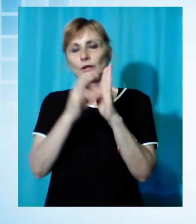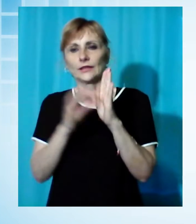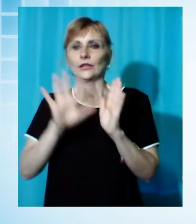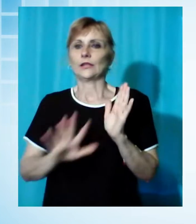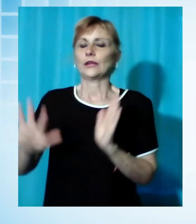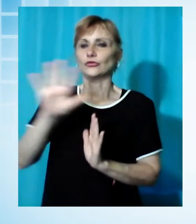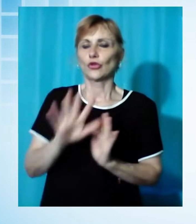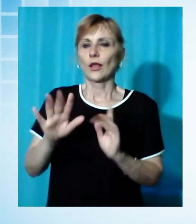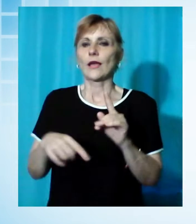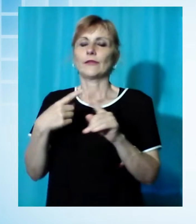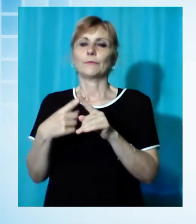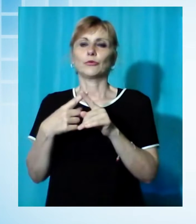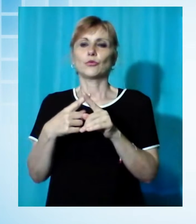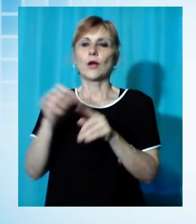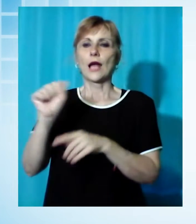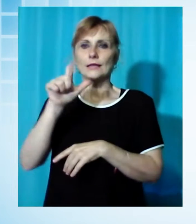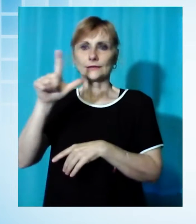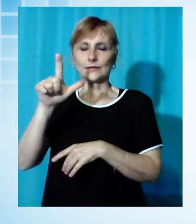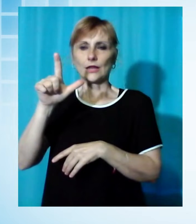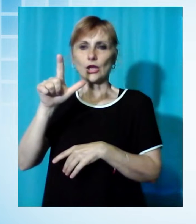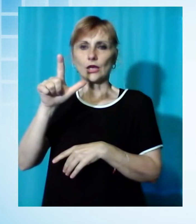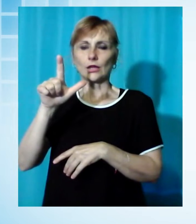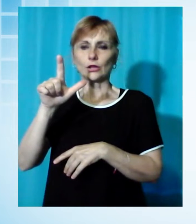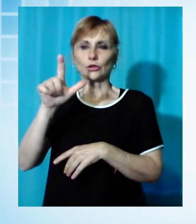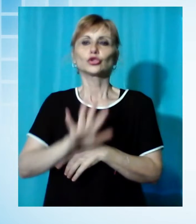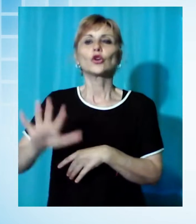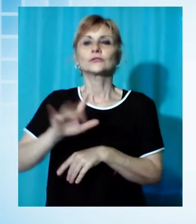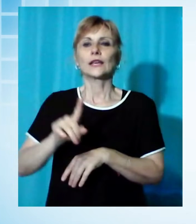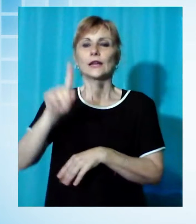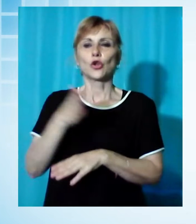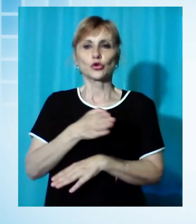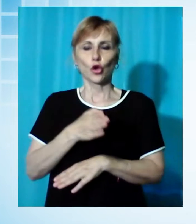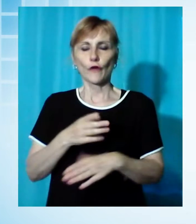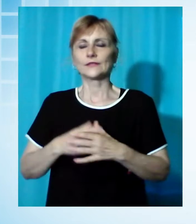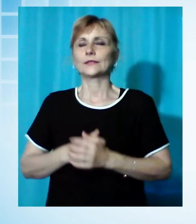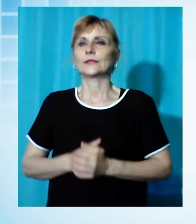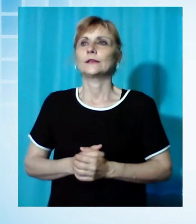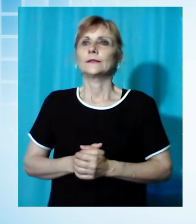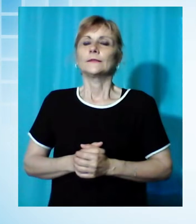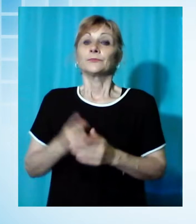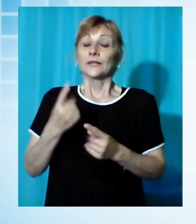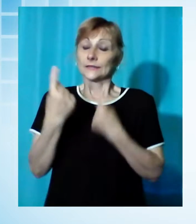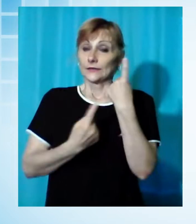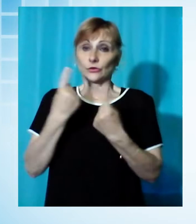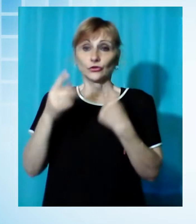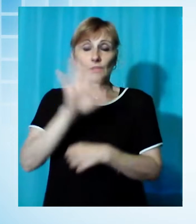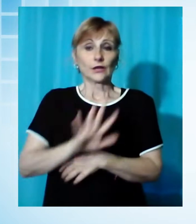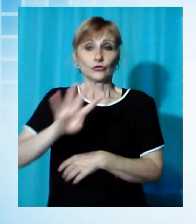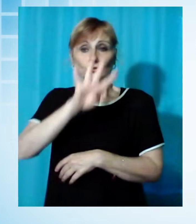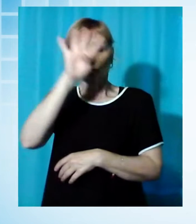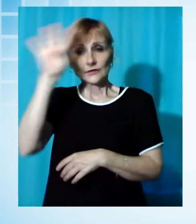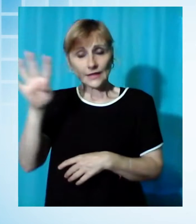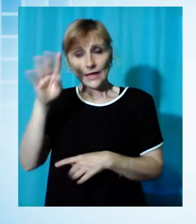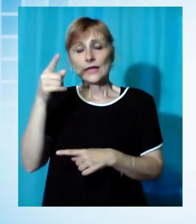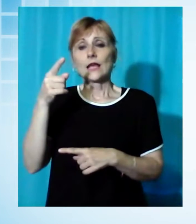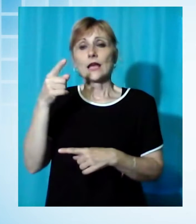'ASD Toscana Nord-Ovest. Per quanto riguarda la situazione della nostra regione, i casi sono ancora in calo.